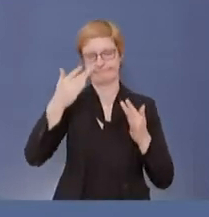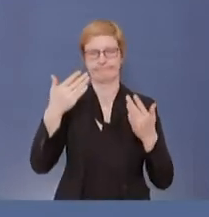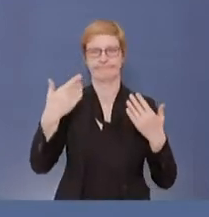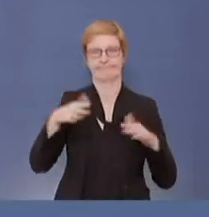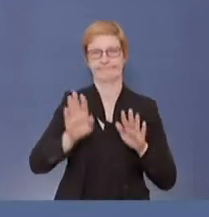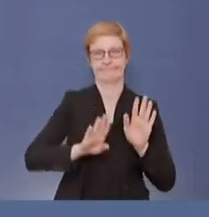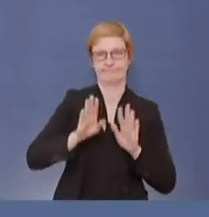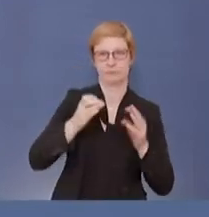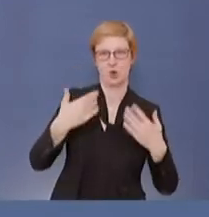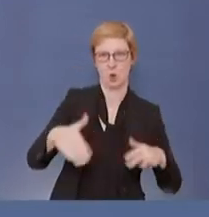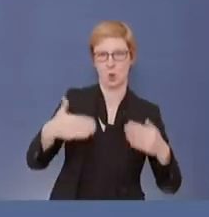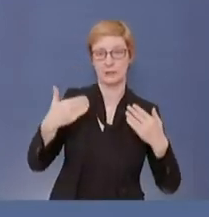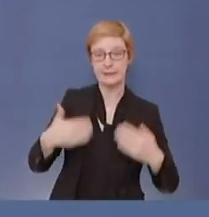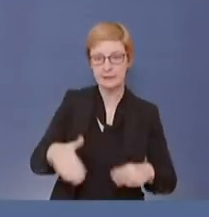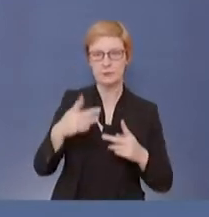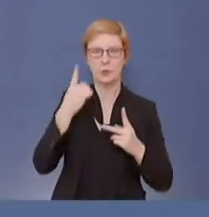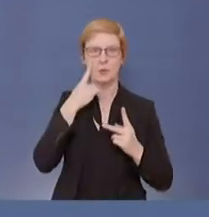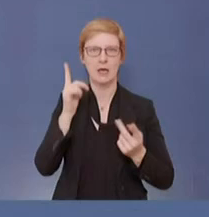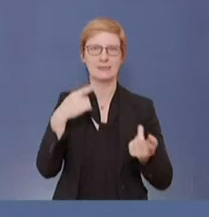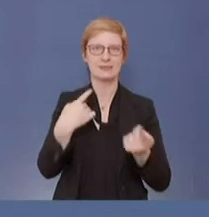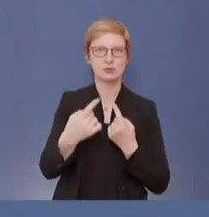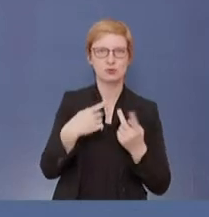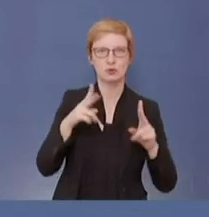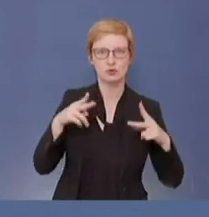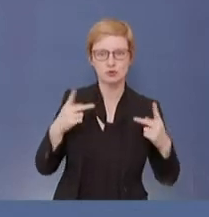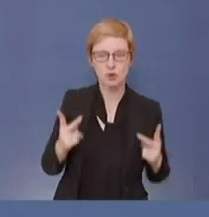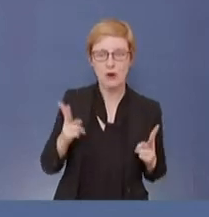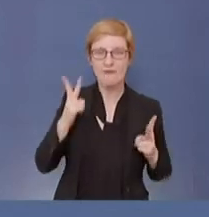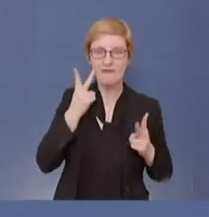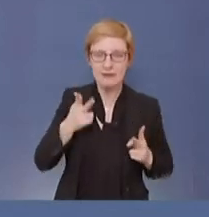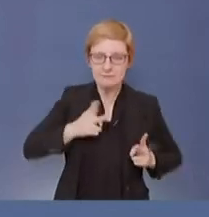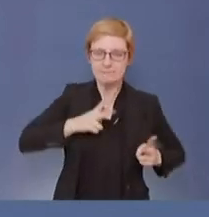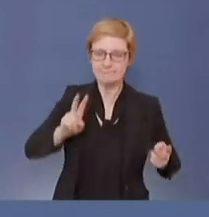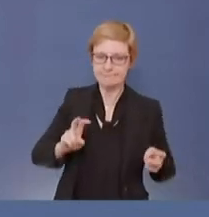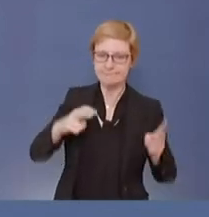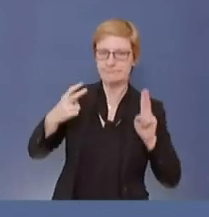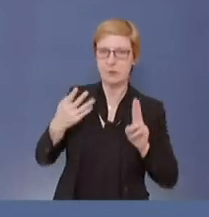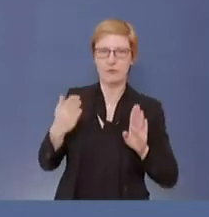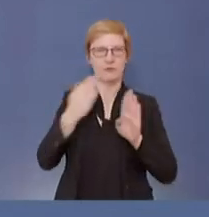diskutieren. Und wann diese in Kraft tritt, kann ich im Moment nicht vorhersagen.